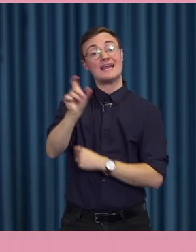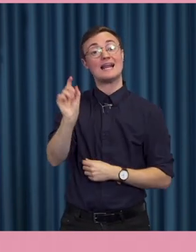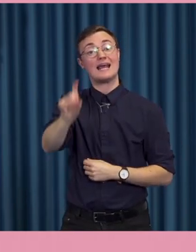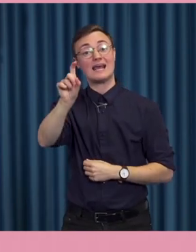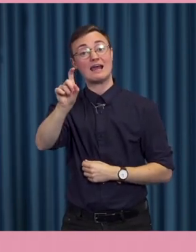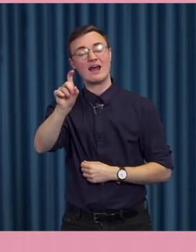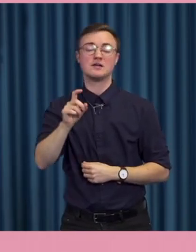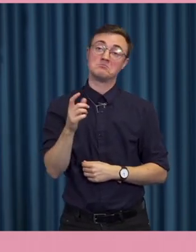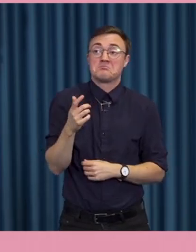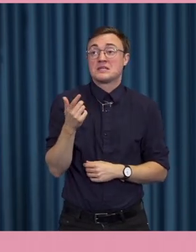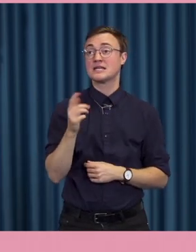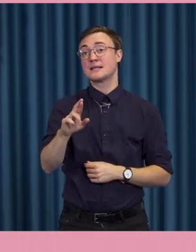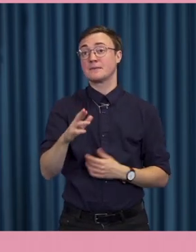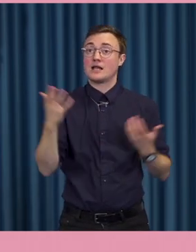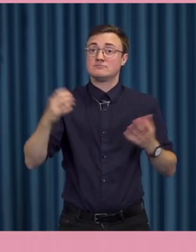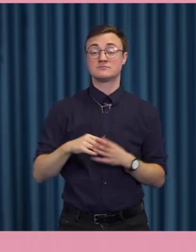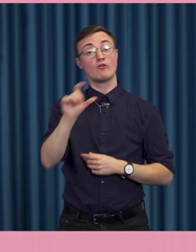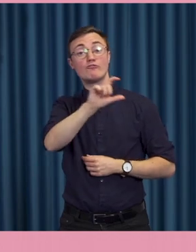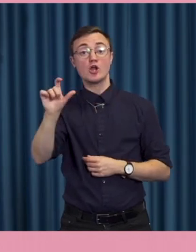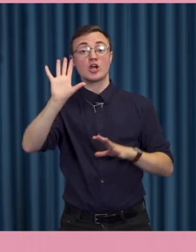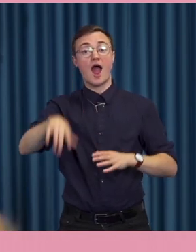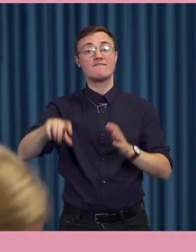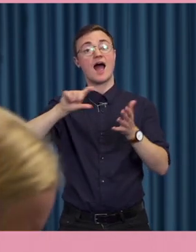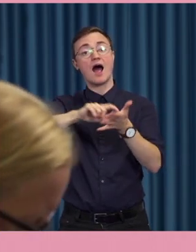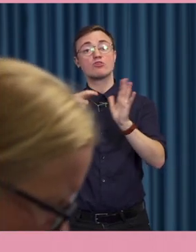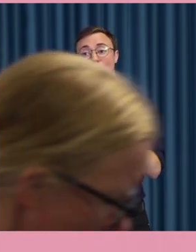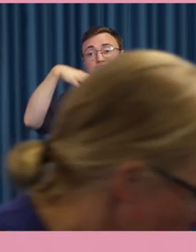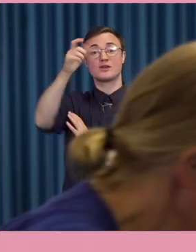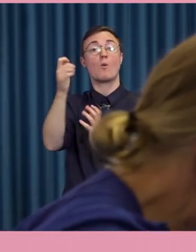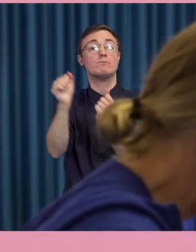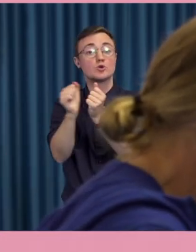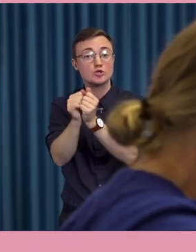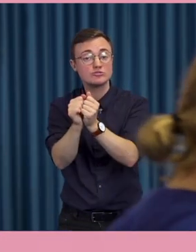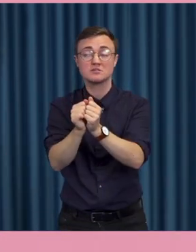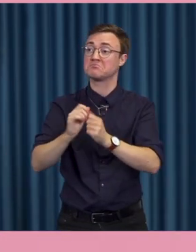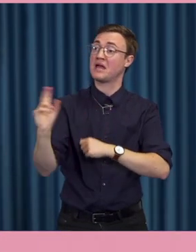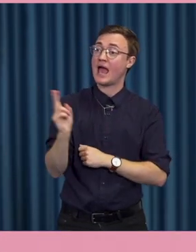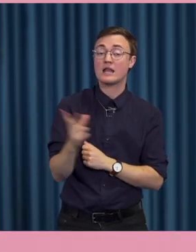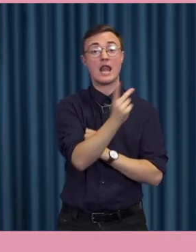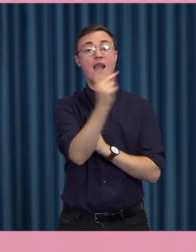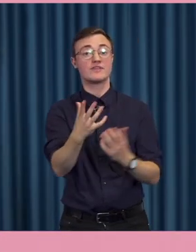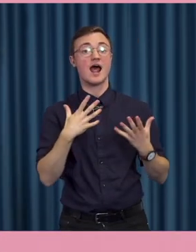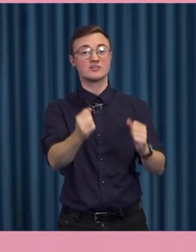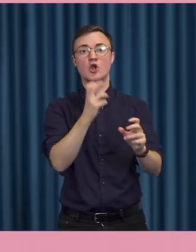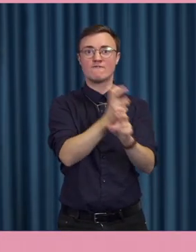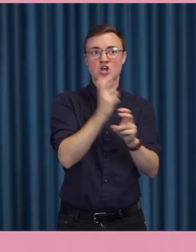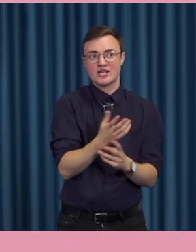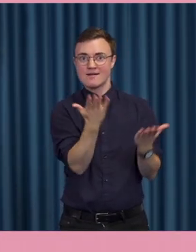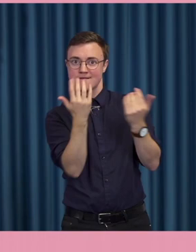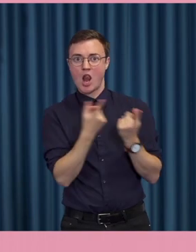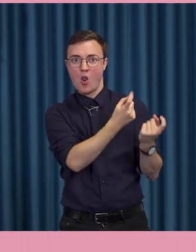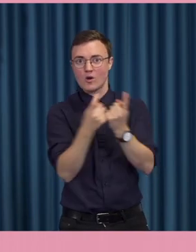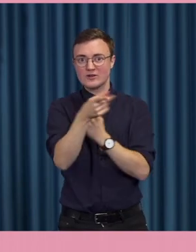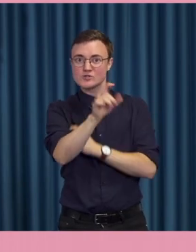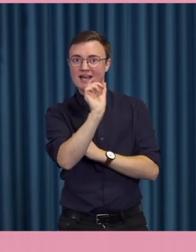företag som annonserar för produkter. Men det kan ju också vara andra aktörer som försöker få dig att klicka på